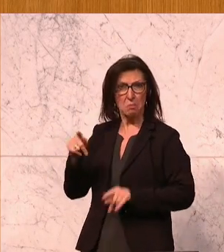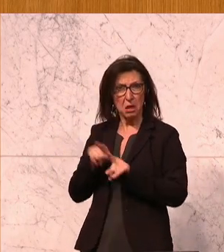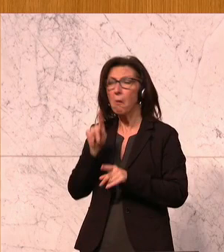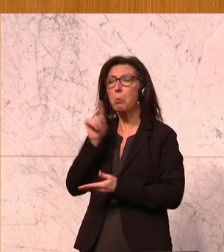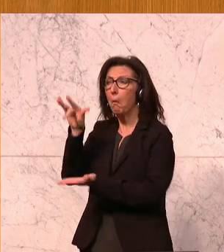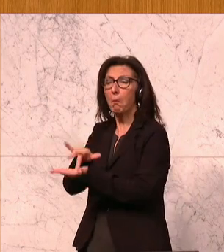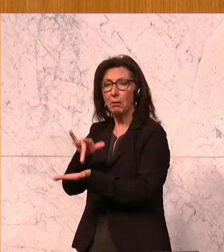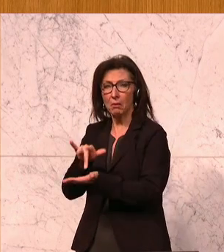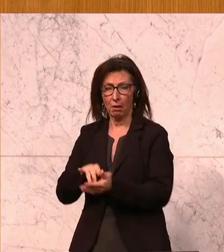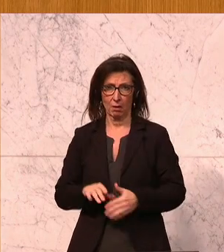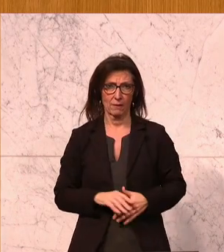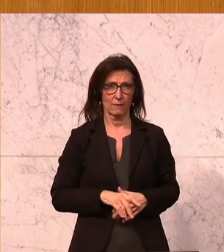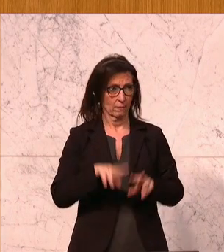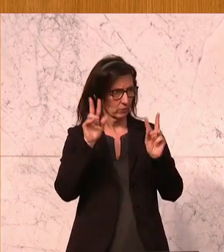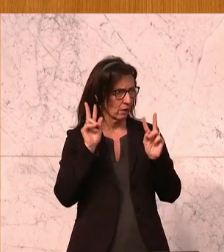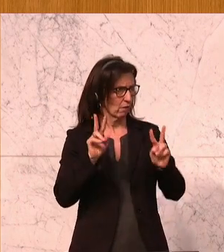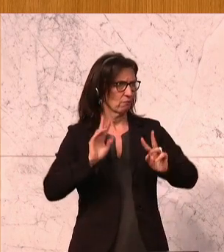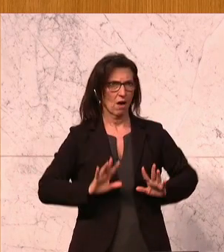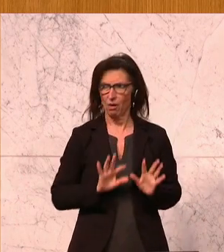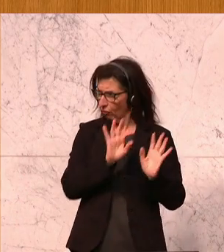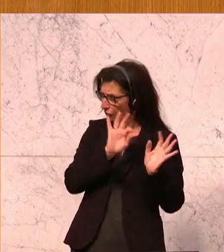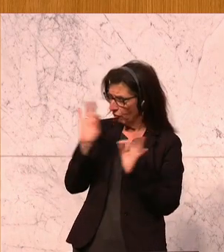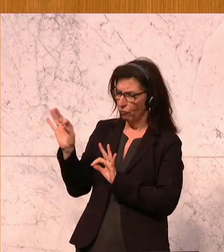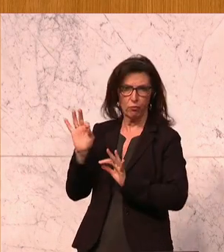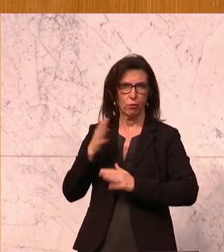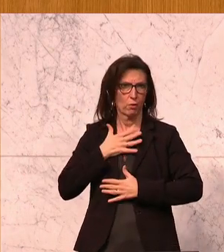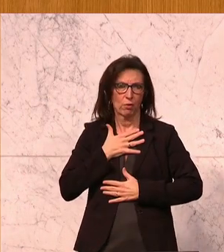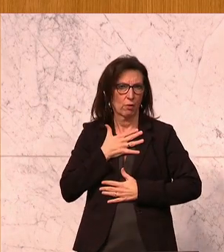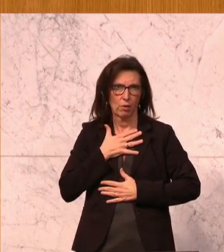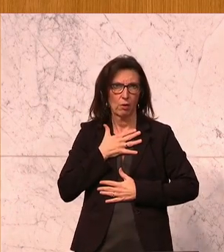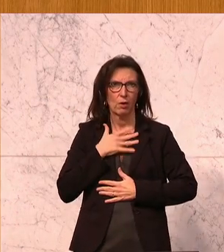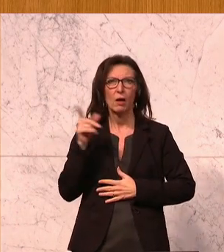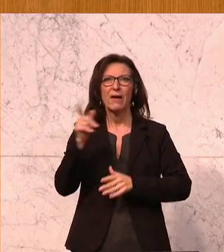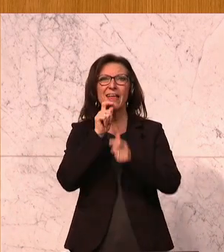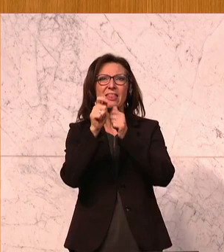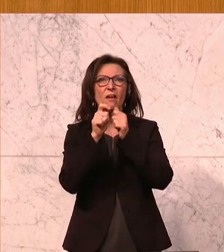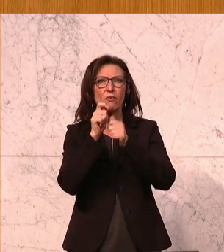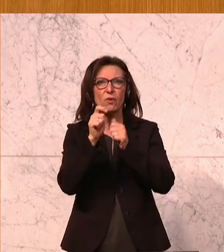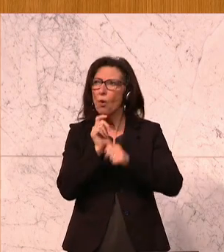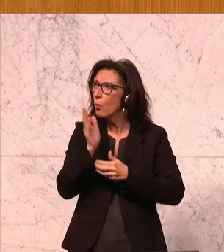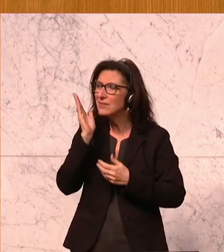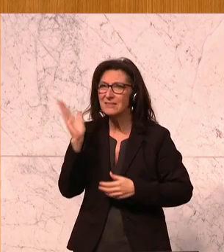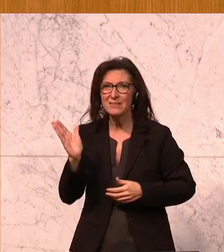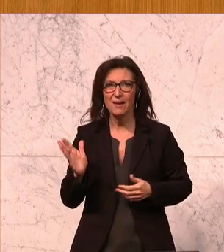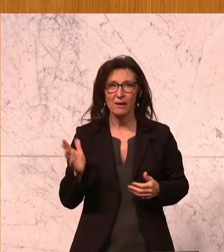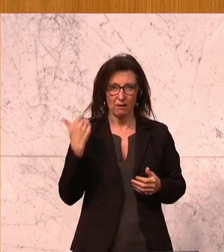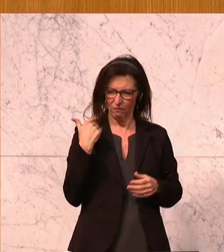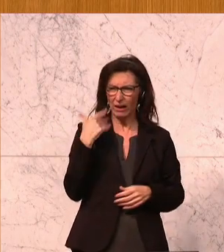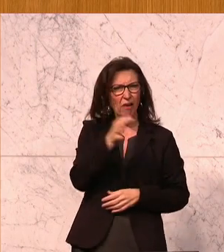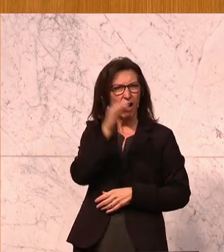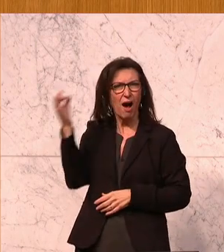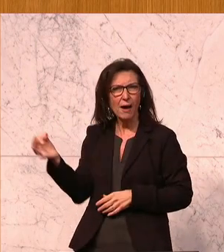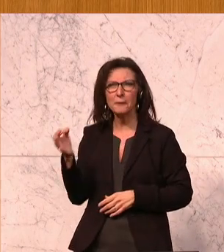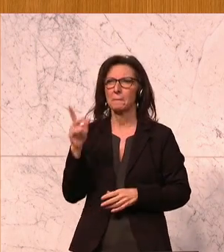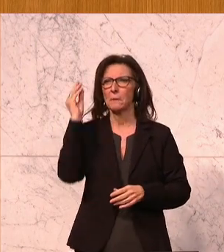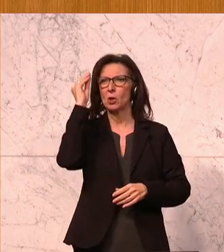Und das ist tatsächlich eine Bankrotterklärung für Sie. Sie haben in einem Interview auf die Frage, was Sie sich von